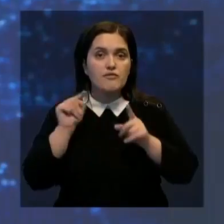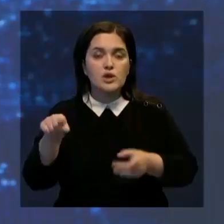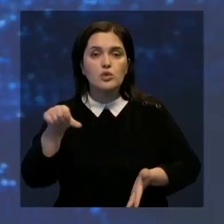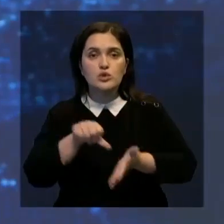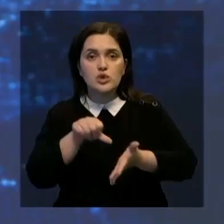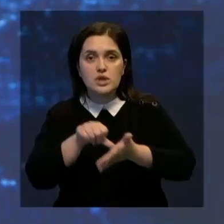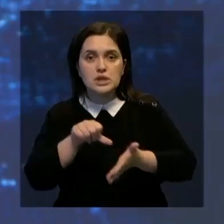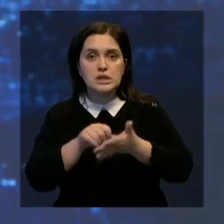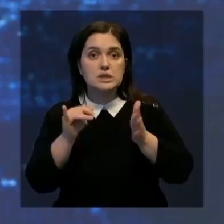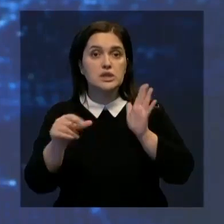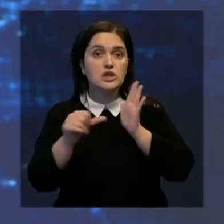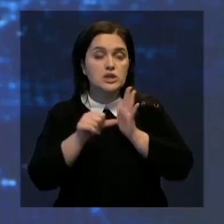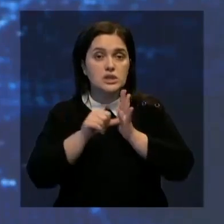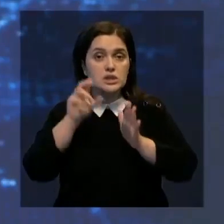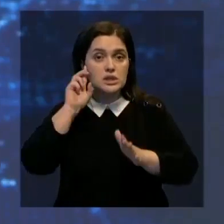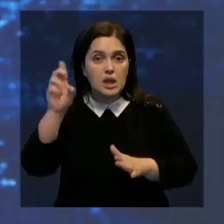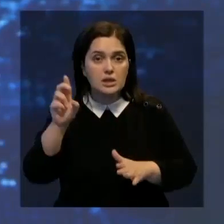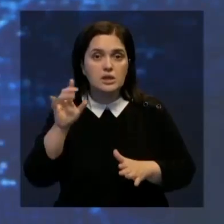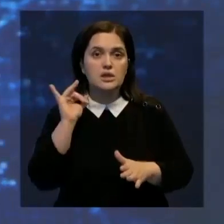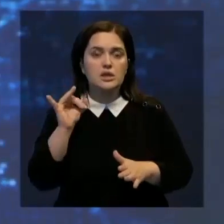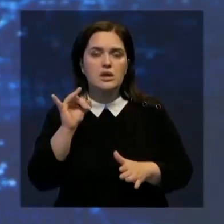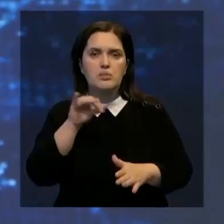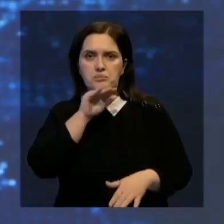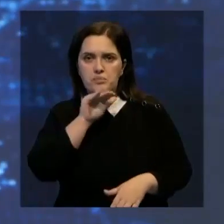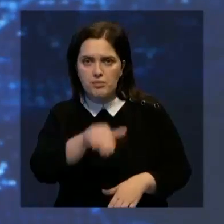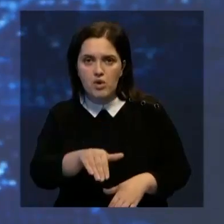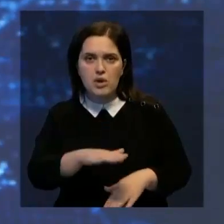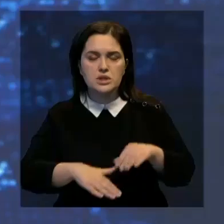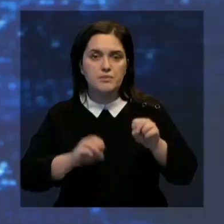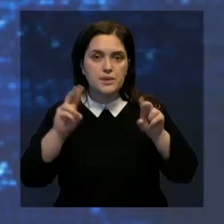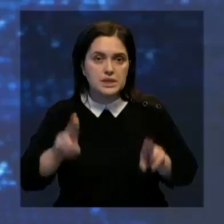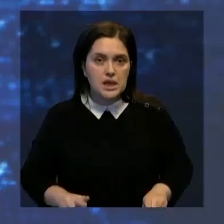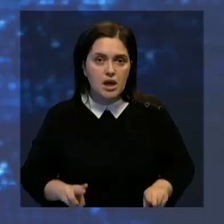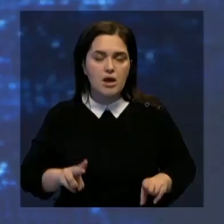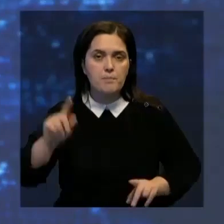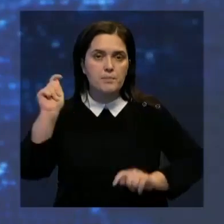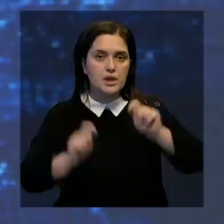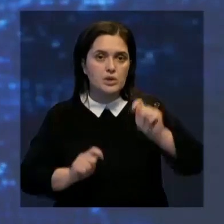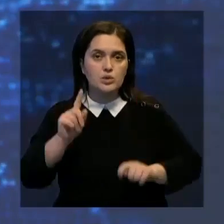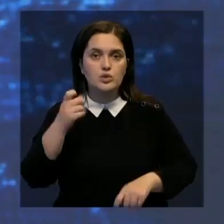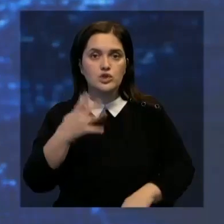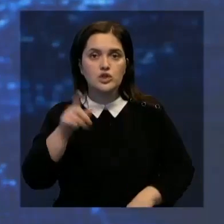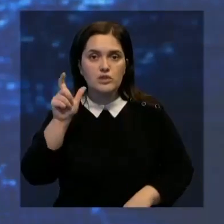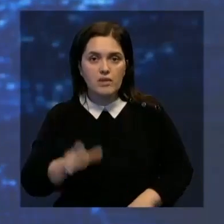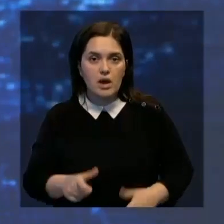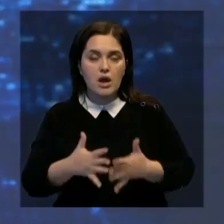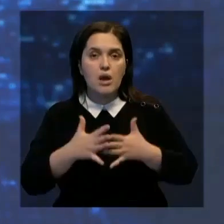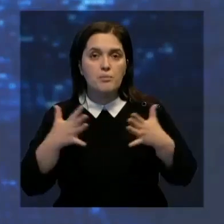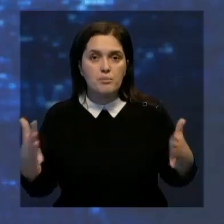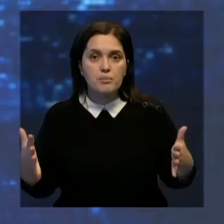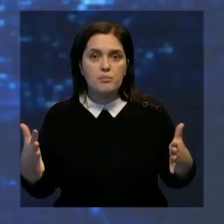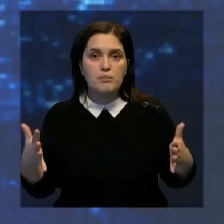Принимают участие в ней эксперты из шести стран и ведущие специалисты. Приехали всего примерно 140 человек,